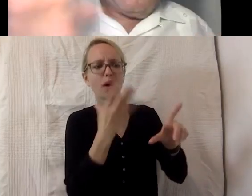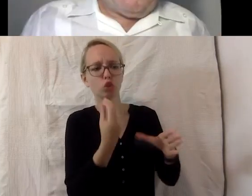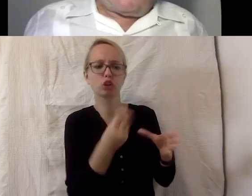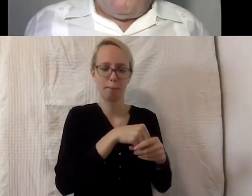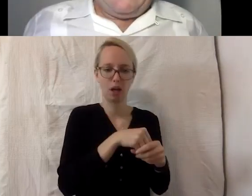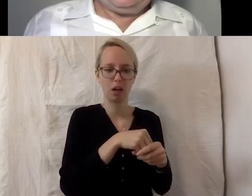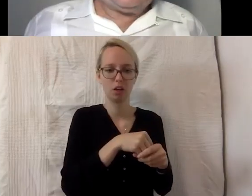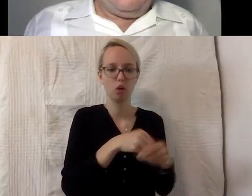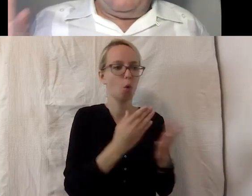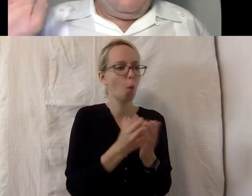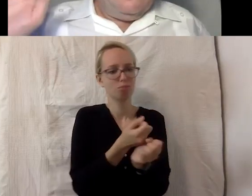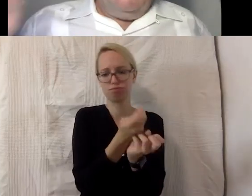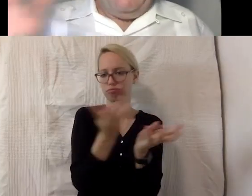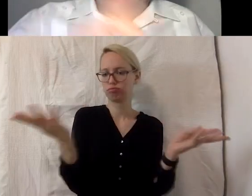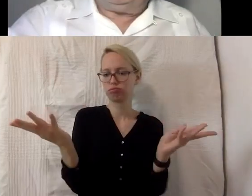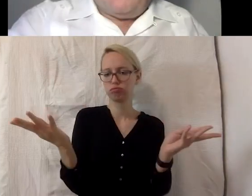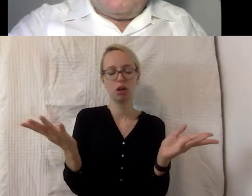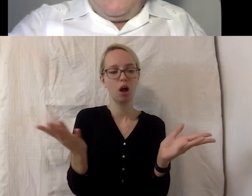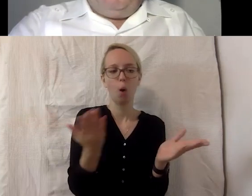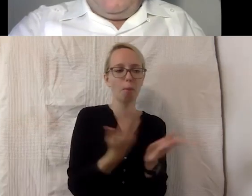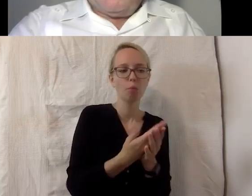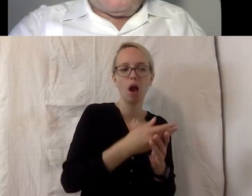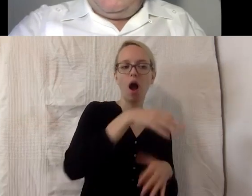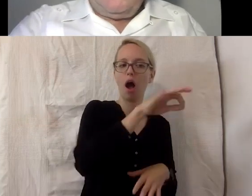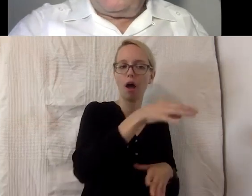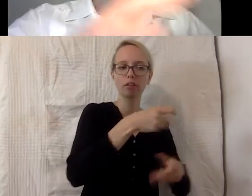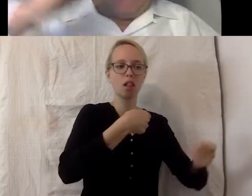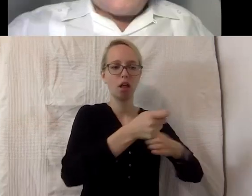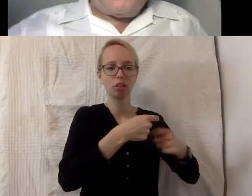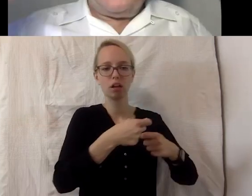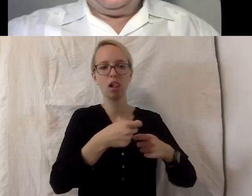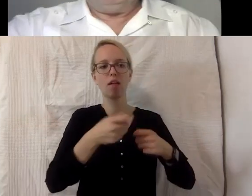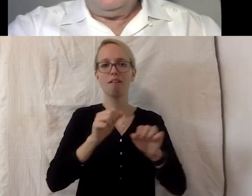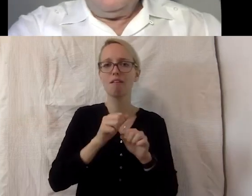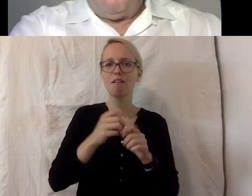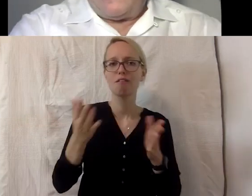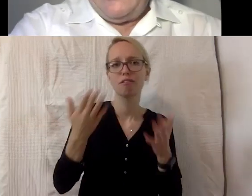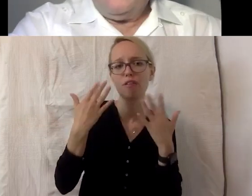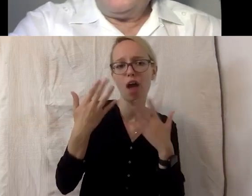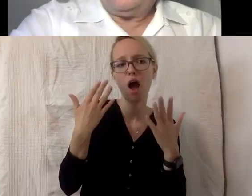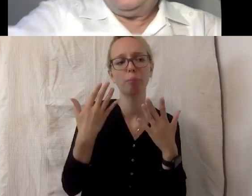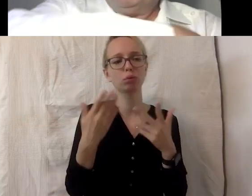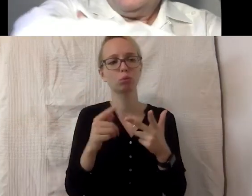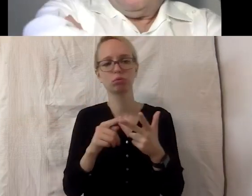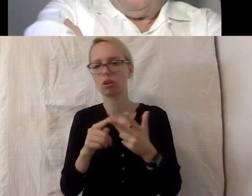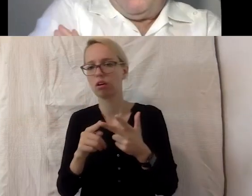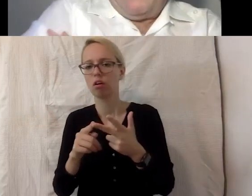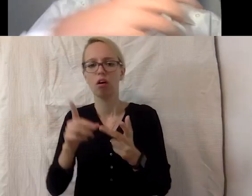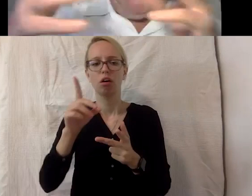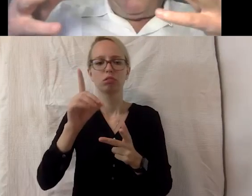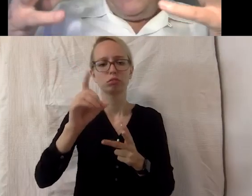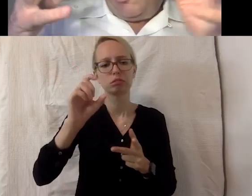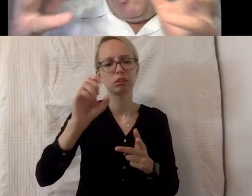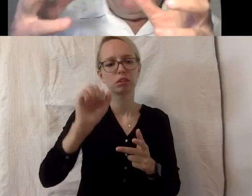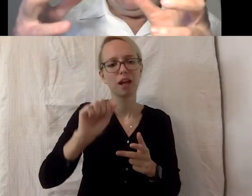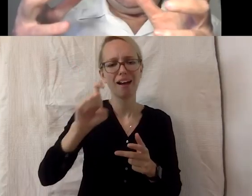breites Spektrum, auch Einzelhandel, werbetreibende Industrie, DAX-Unternehmen, aber auch kleine Unternehmen und wollen damit